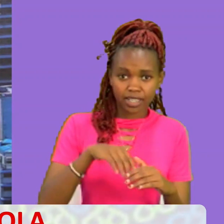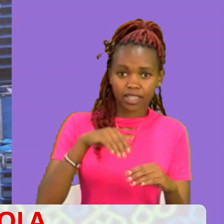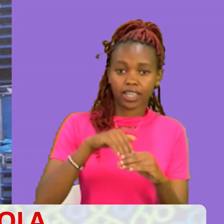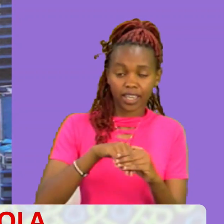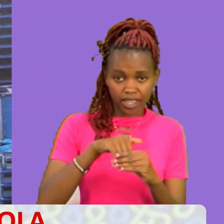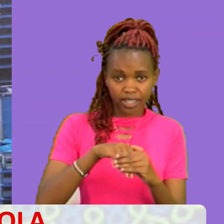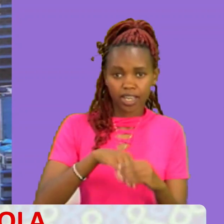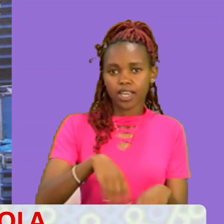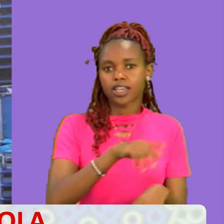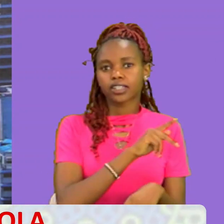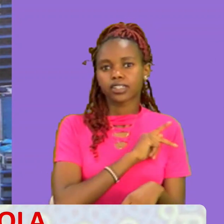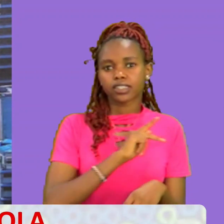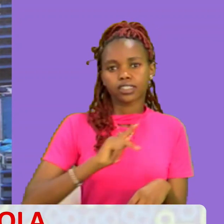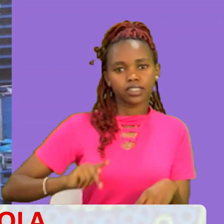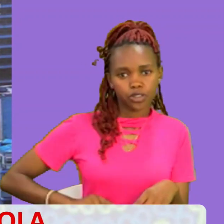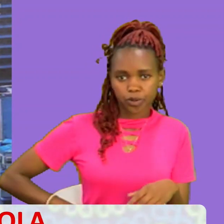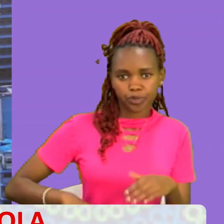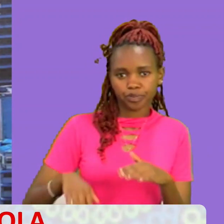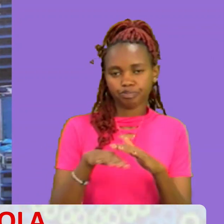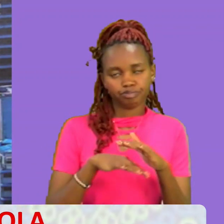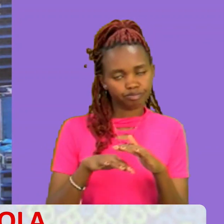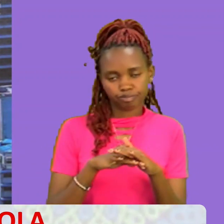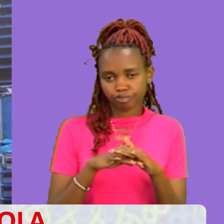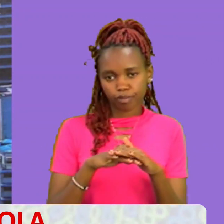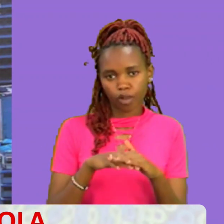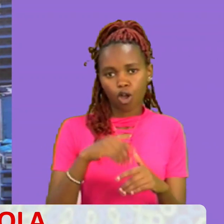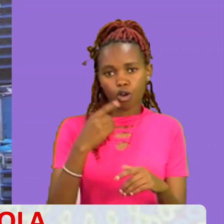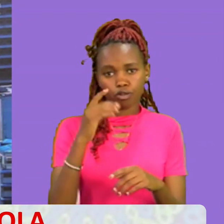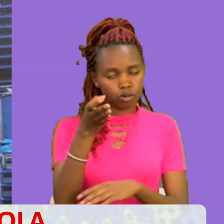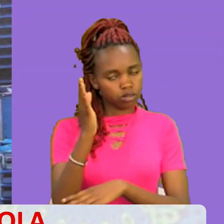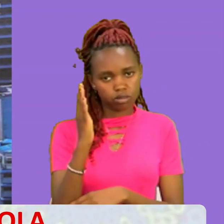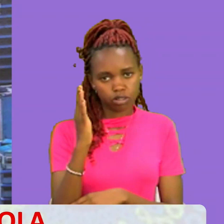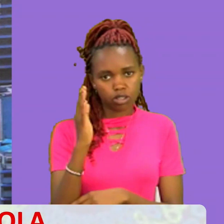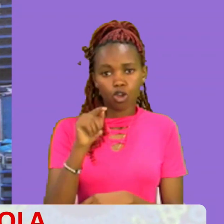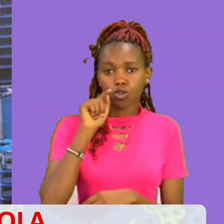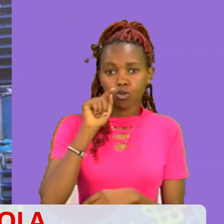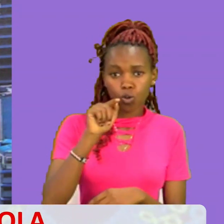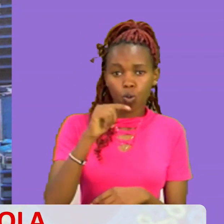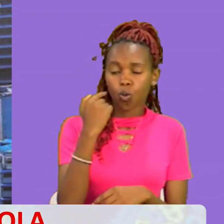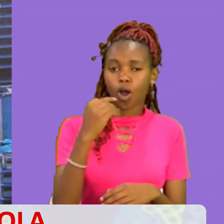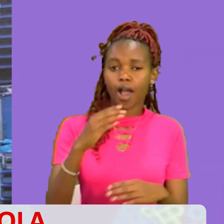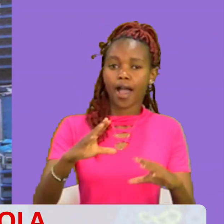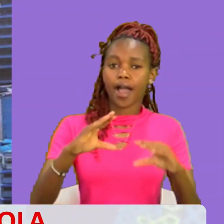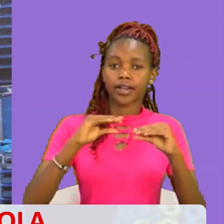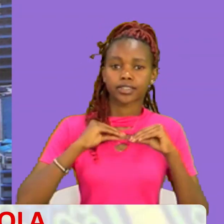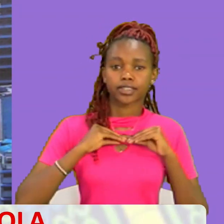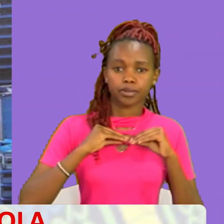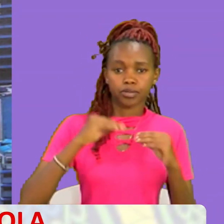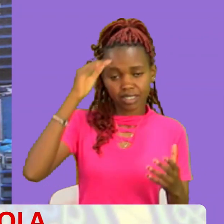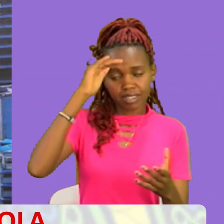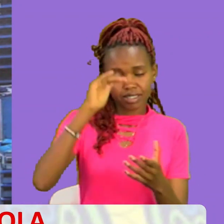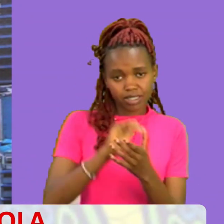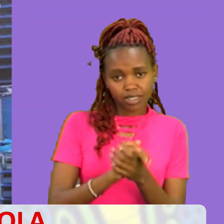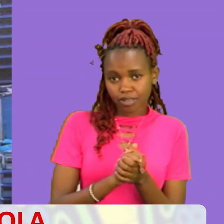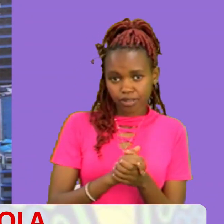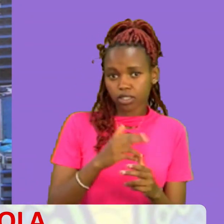Hata wona Ufalmu wa mungu Basi Wewe ambaye Umekubali Kuamini jinala kristo